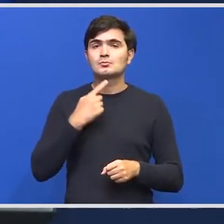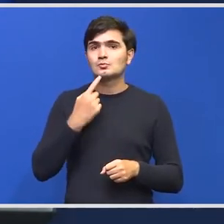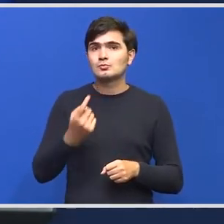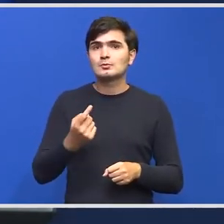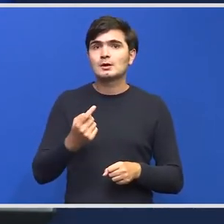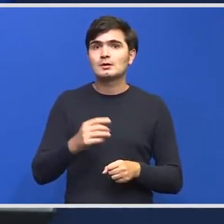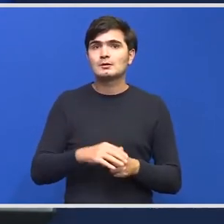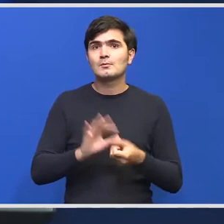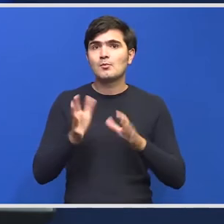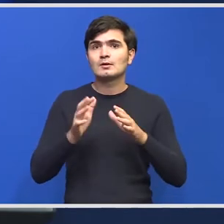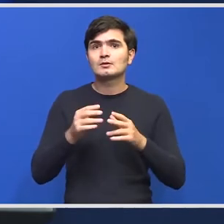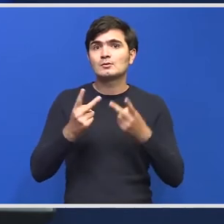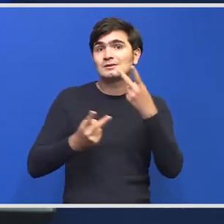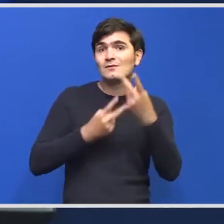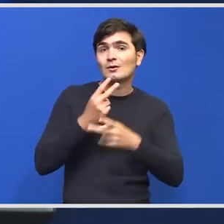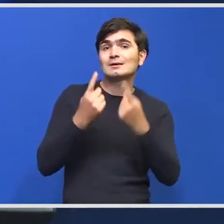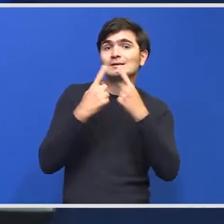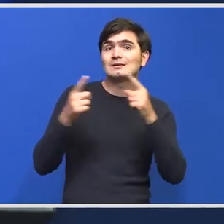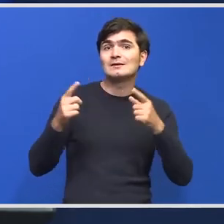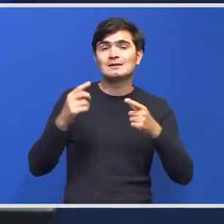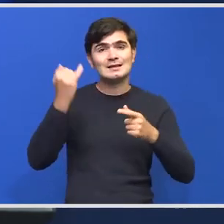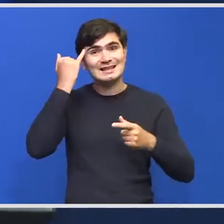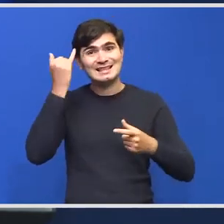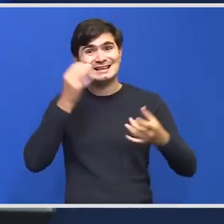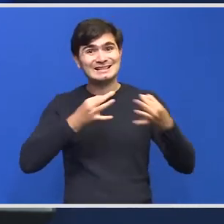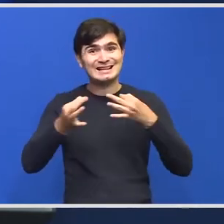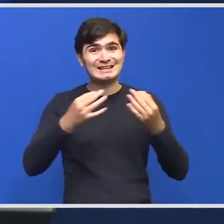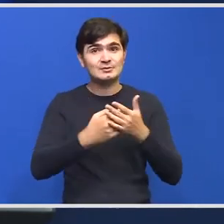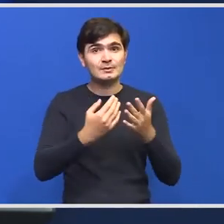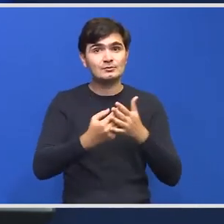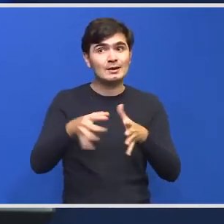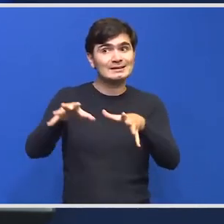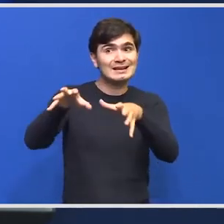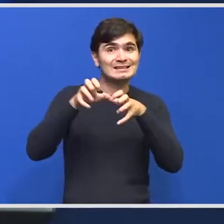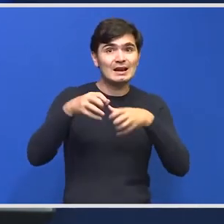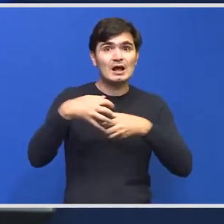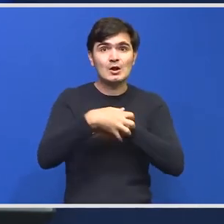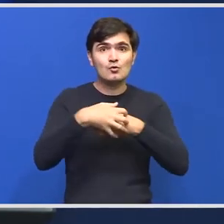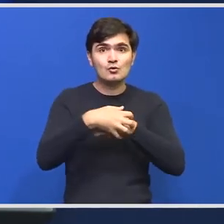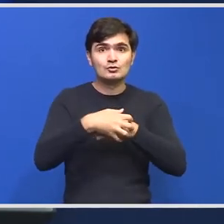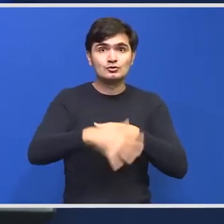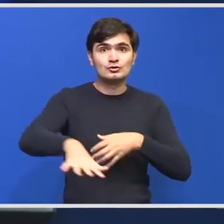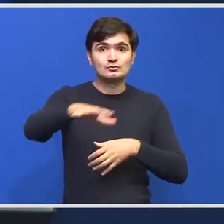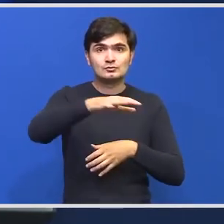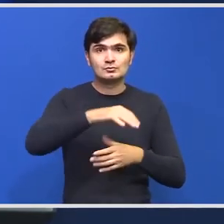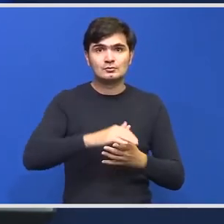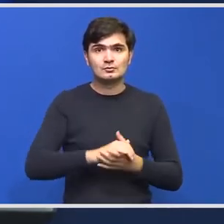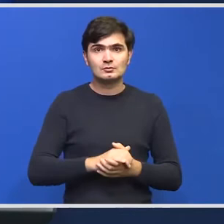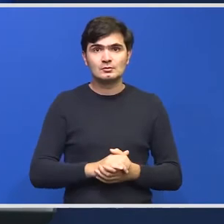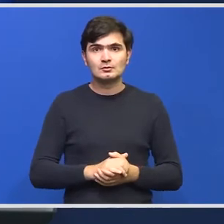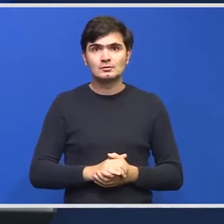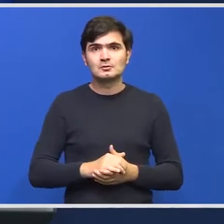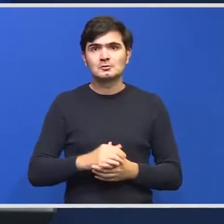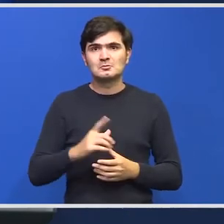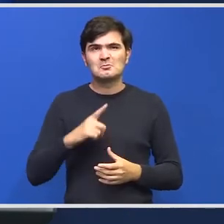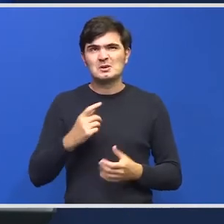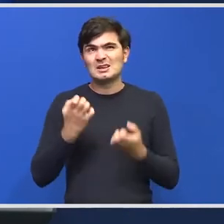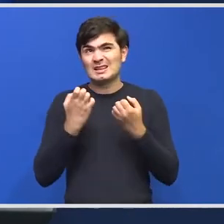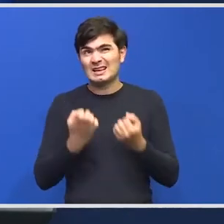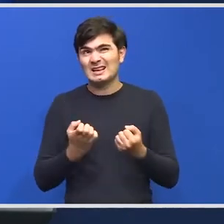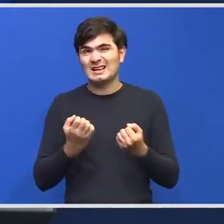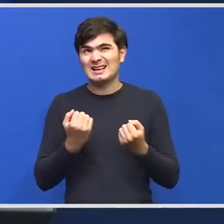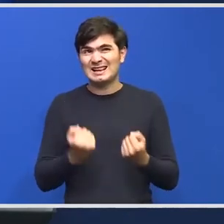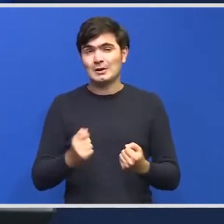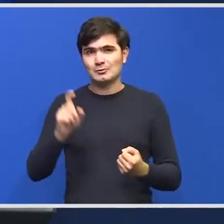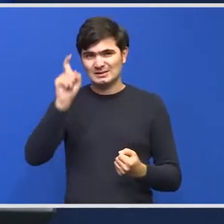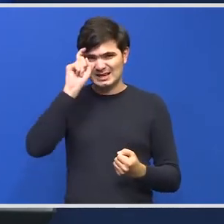putea să folosească diverse strategii astfel încât să atragă urșii în zonă în intravilanul localităților mi-e cam greu să cred că